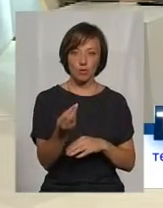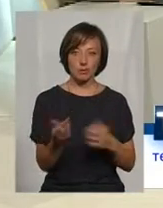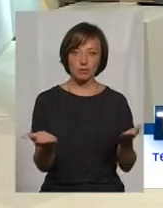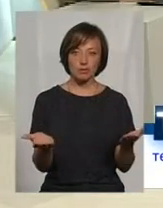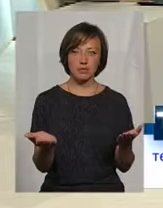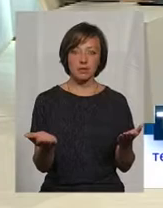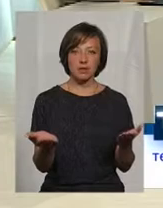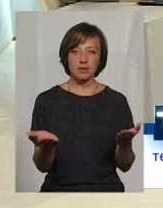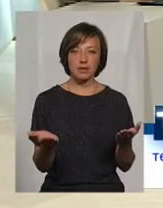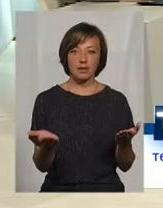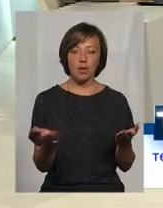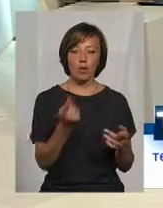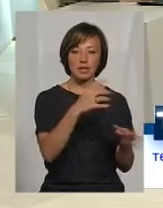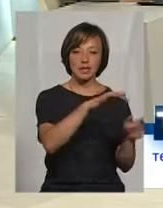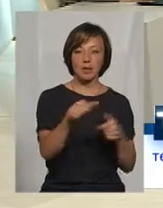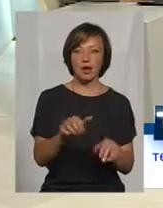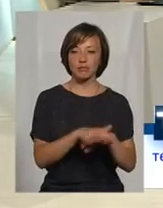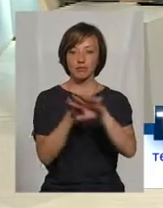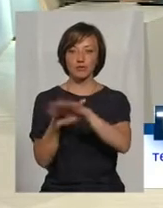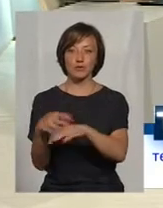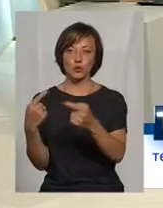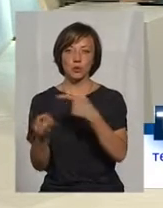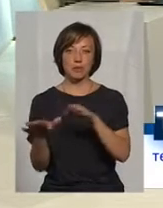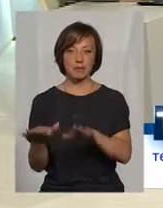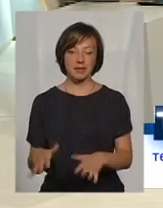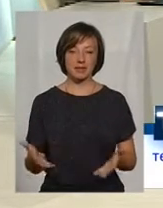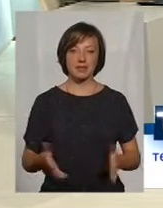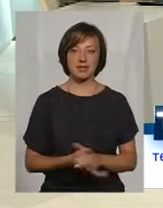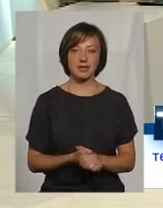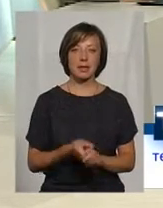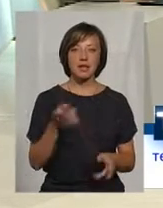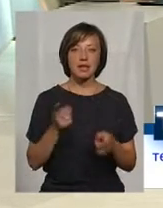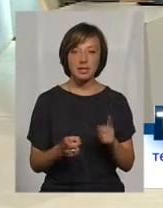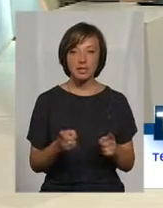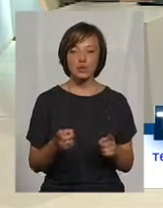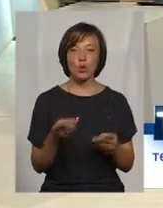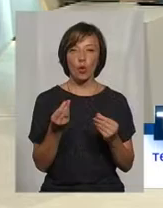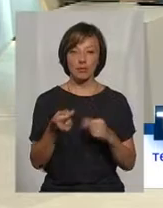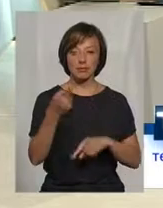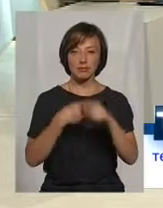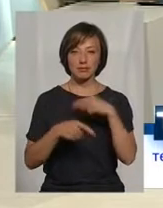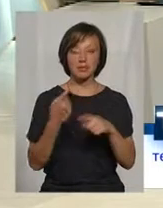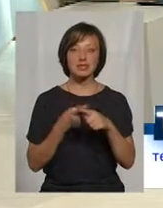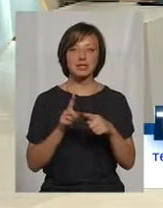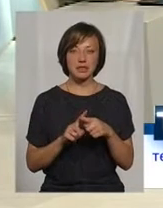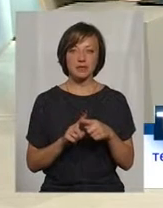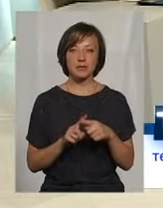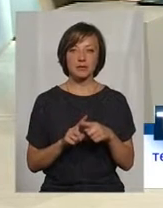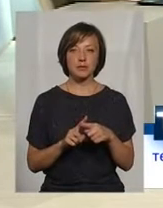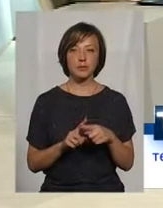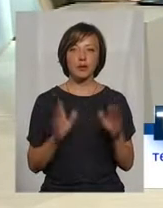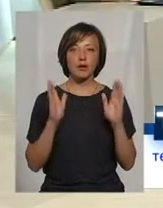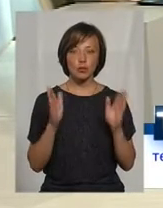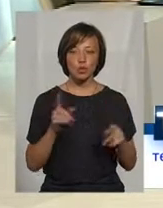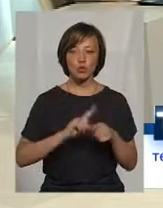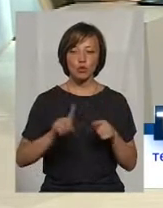рахунку. Судник забирають, друге місце йде. Так що, дійсно, монетизація, це буде,